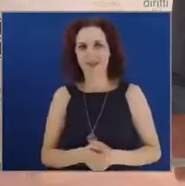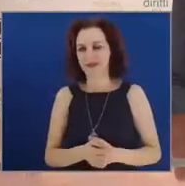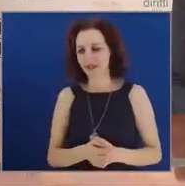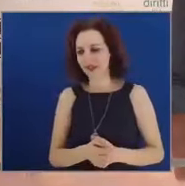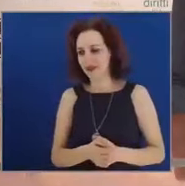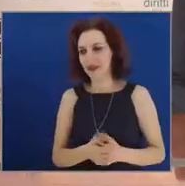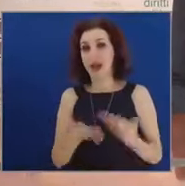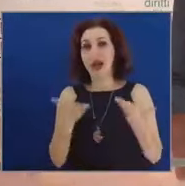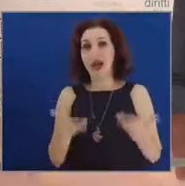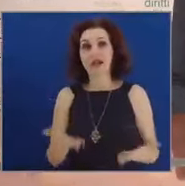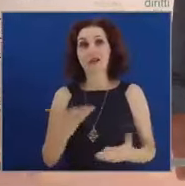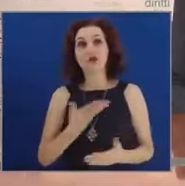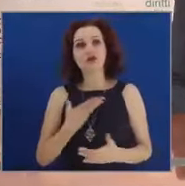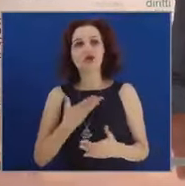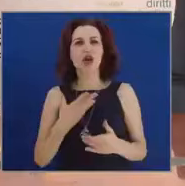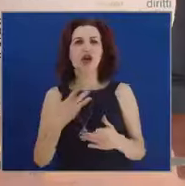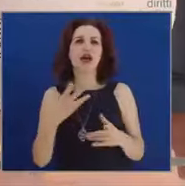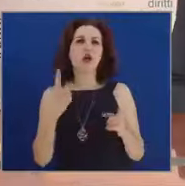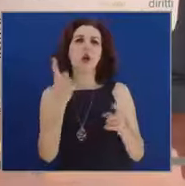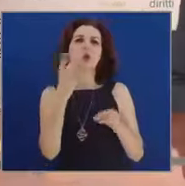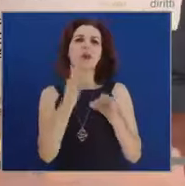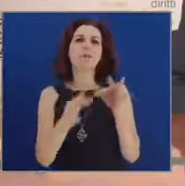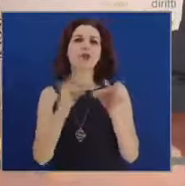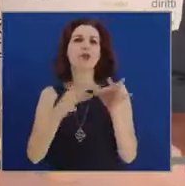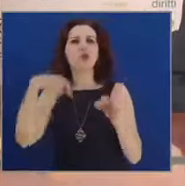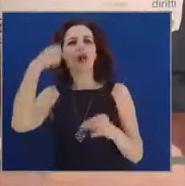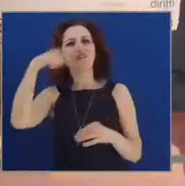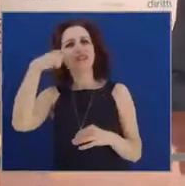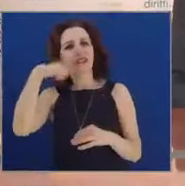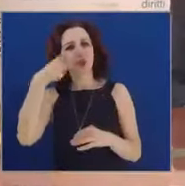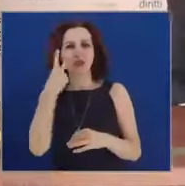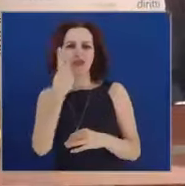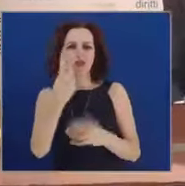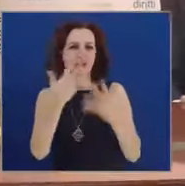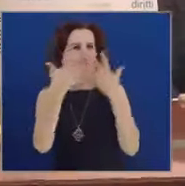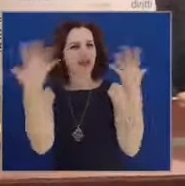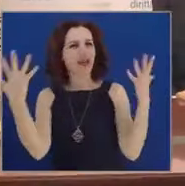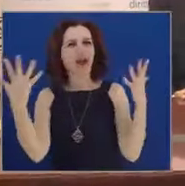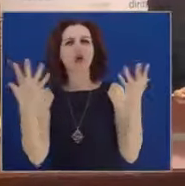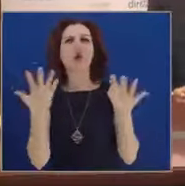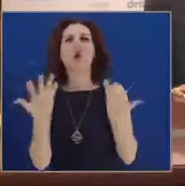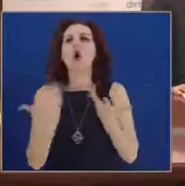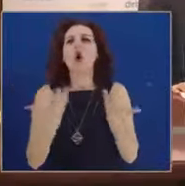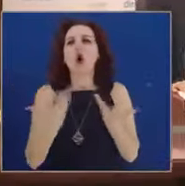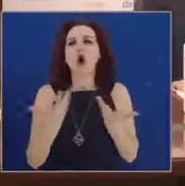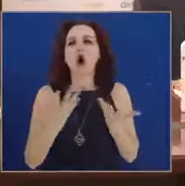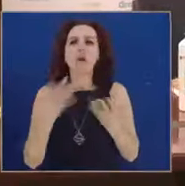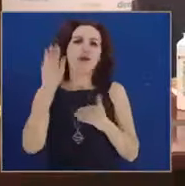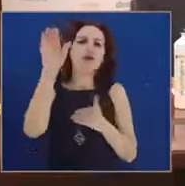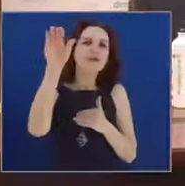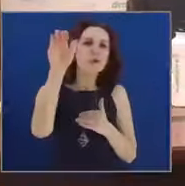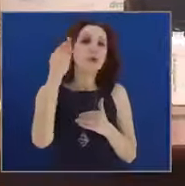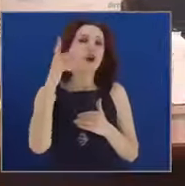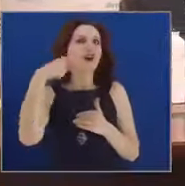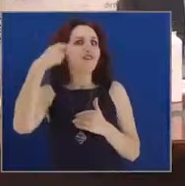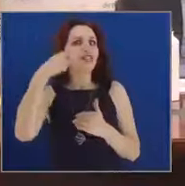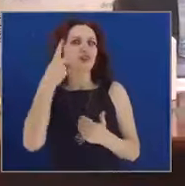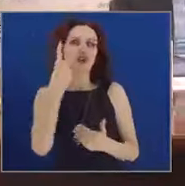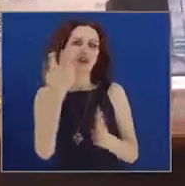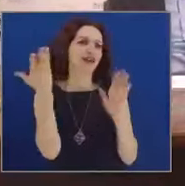che rende chiaro quello che sta avvenendo ed avverrà, perché se non facciamo il video non ci credeva nessuno. E questo è